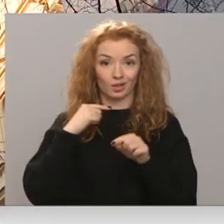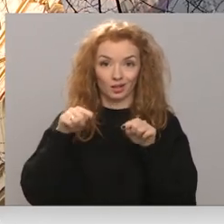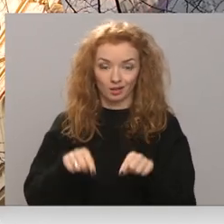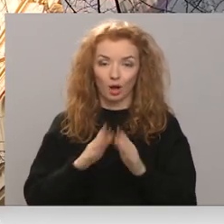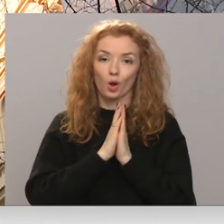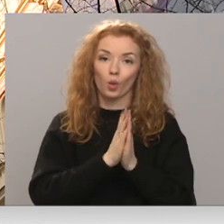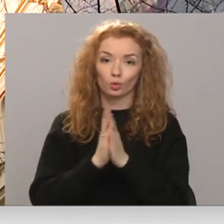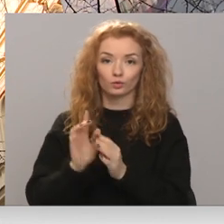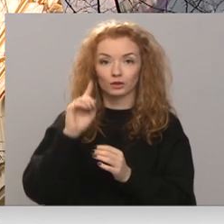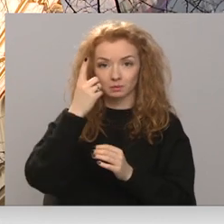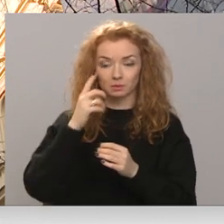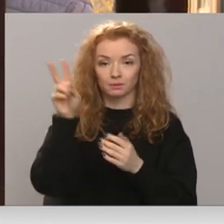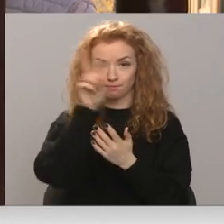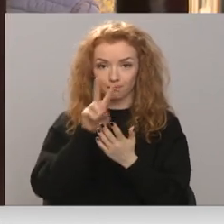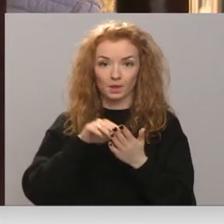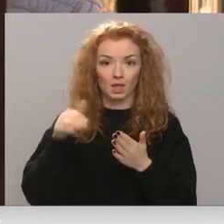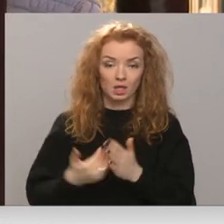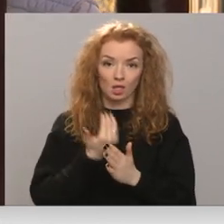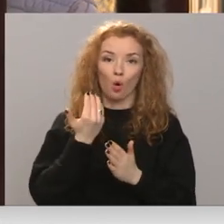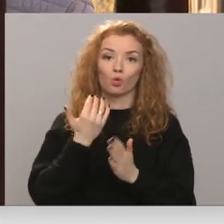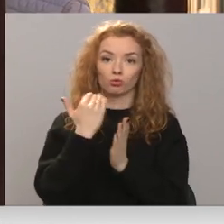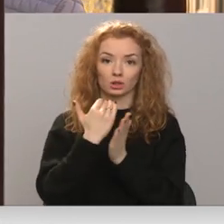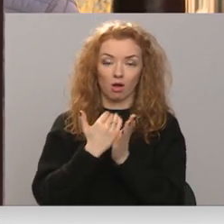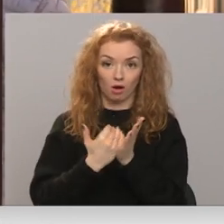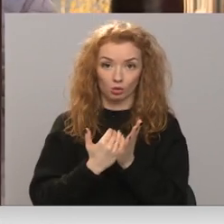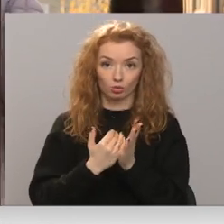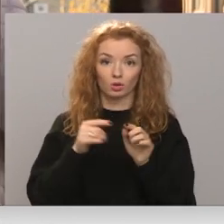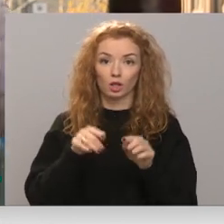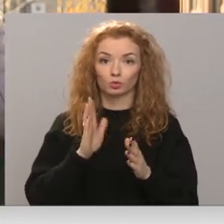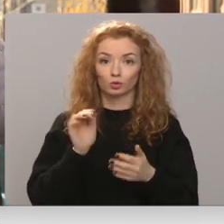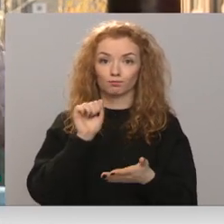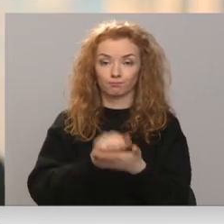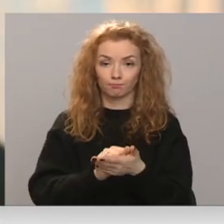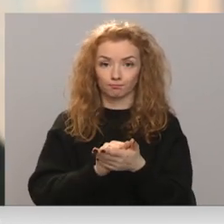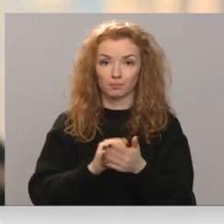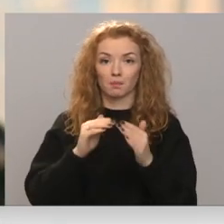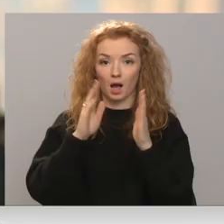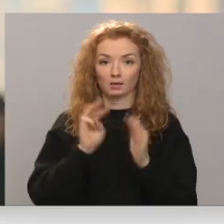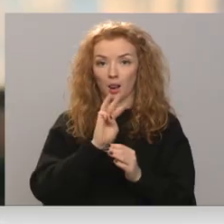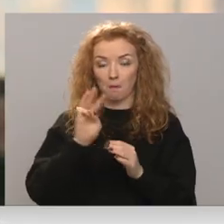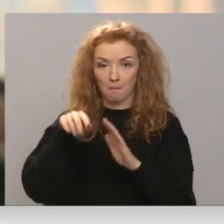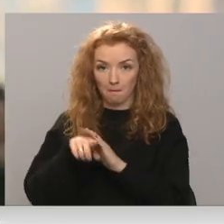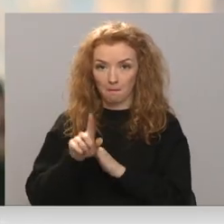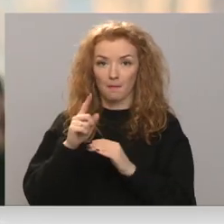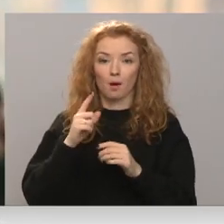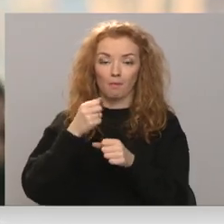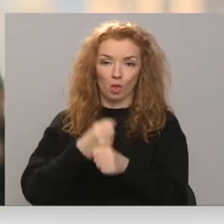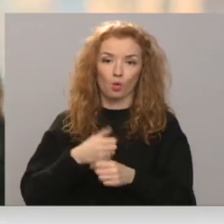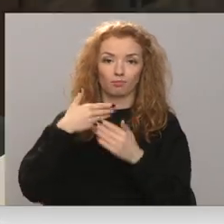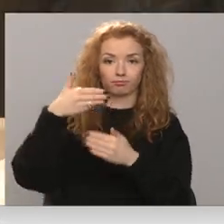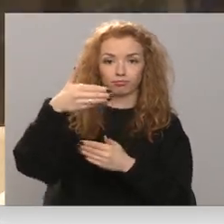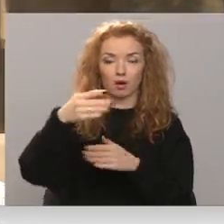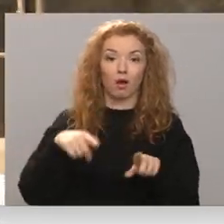tiek aicināti vispirms iepazīties ar jauno kustības sarakstu. Tas tiks publicēts uzņēmumu mājas lapā un ievietots pieturvietās.